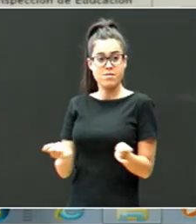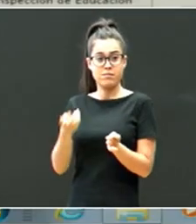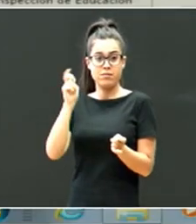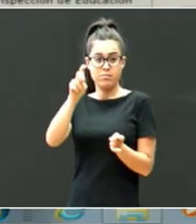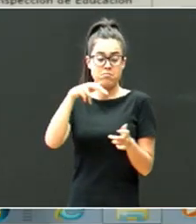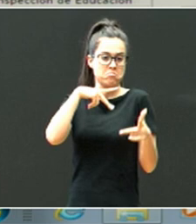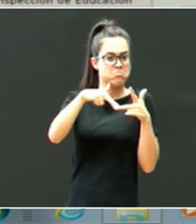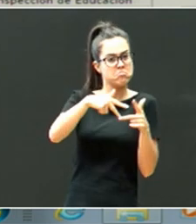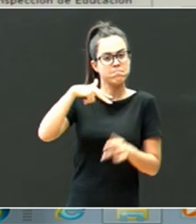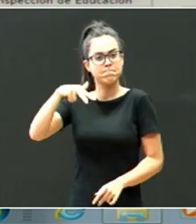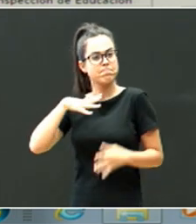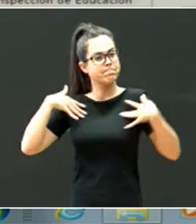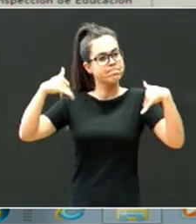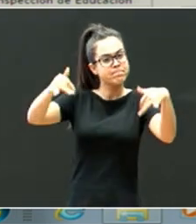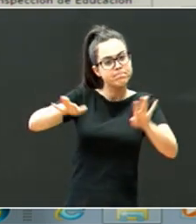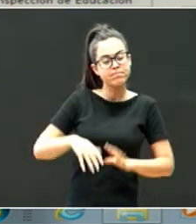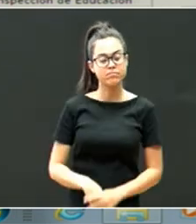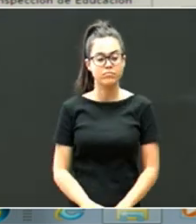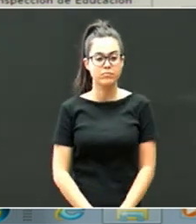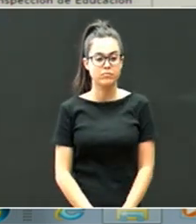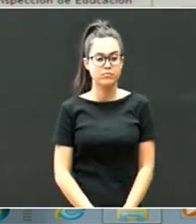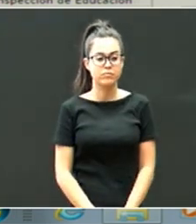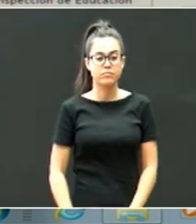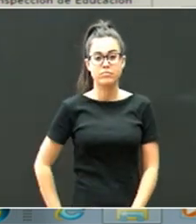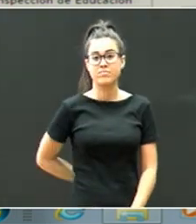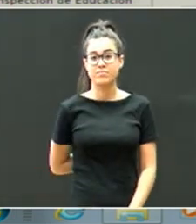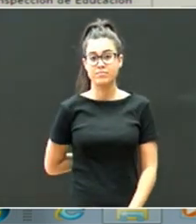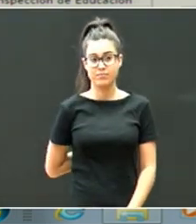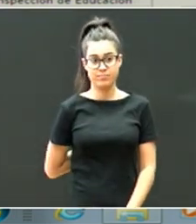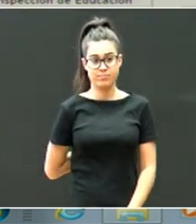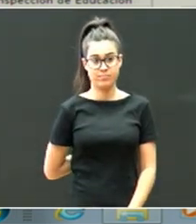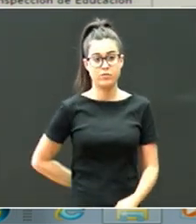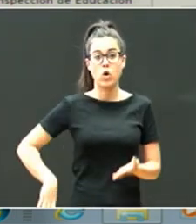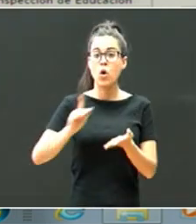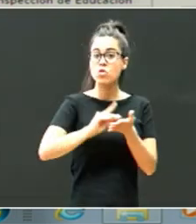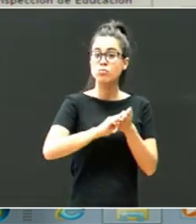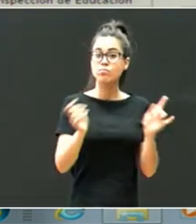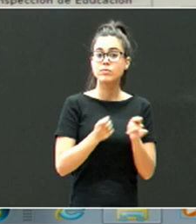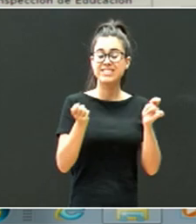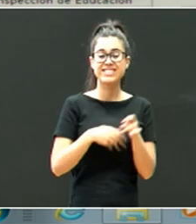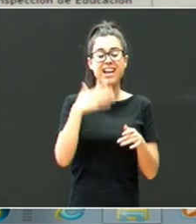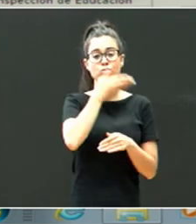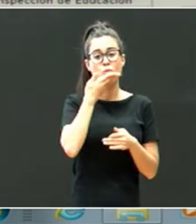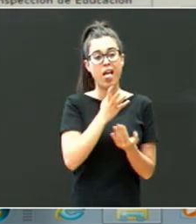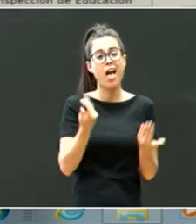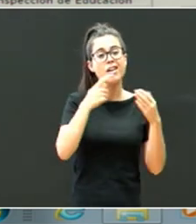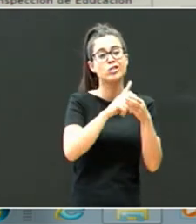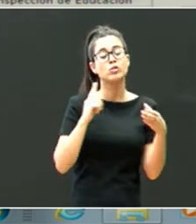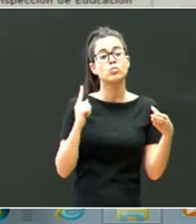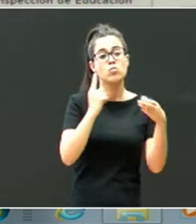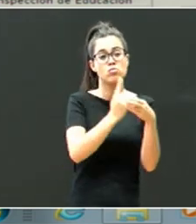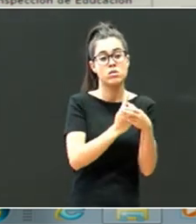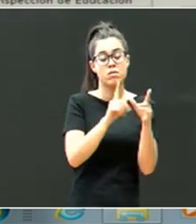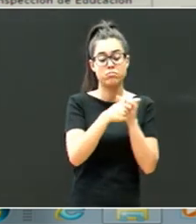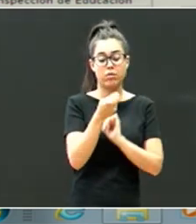gaztelera zein euskeraz, hor, dokumentos y publikaziones, eskuela inklusiba, eskuela inklusiba klikatu, eta eskuela